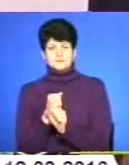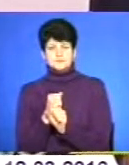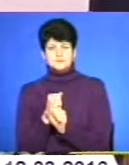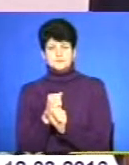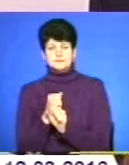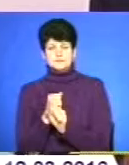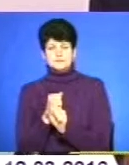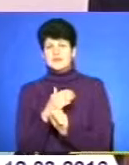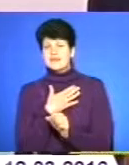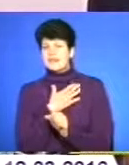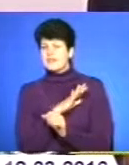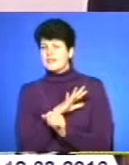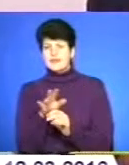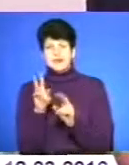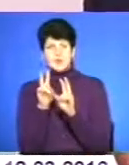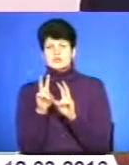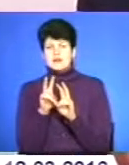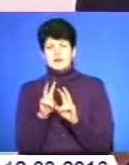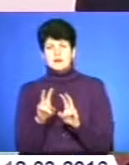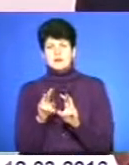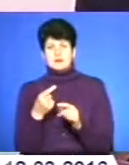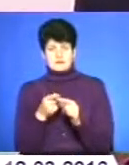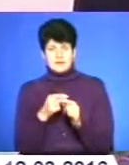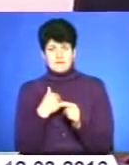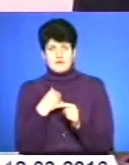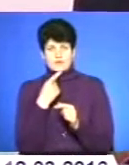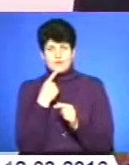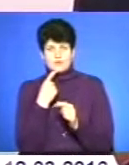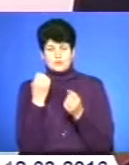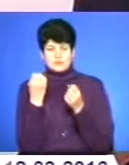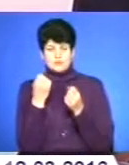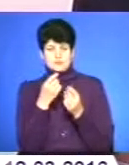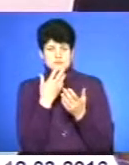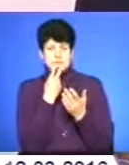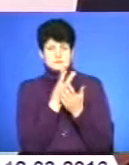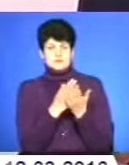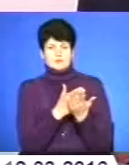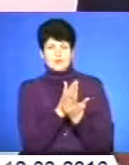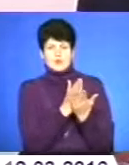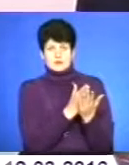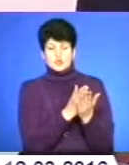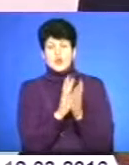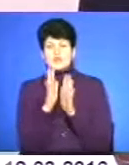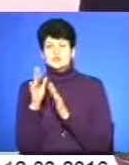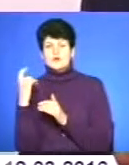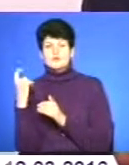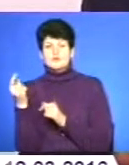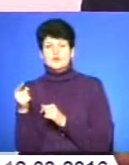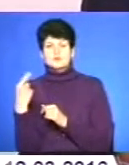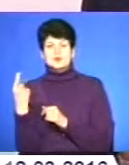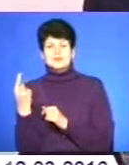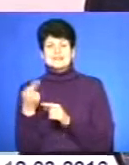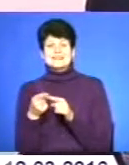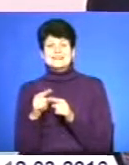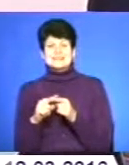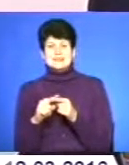Я не розглядаю, це я вам кажу з точки зору політики, що лісове господарство в Тернопільській області